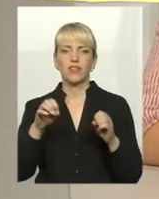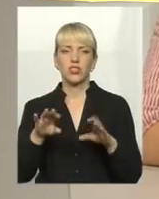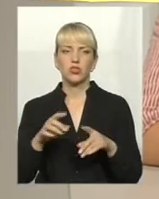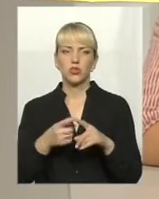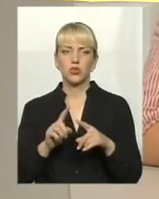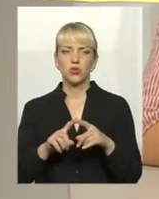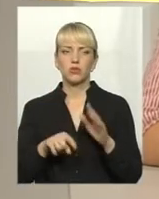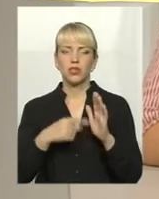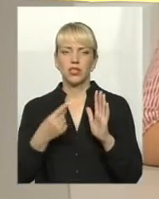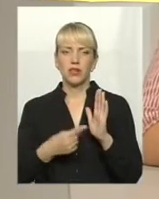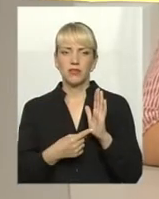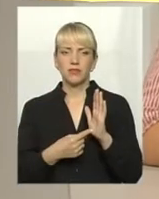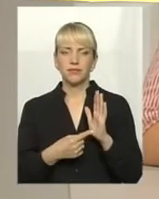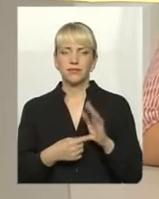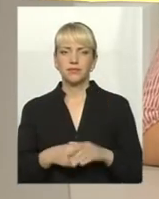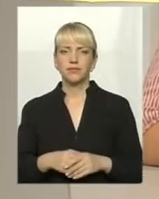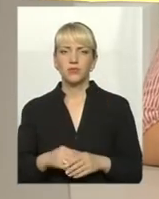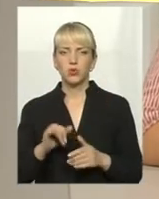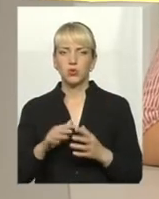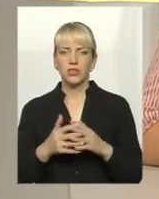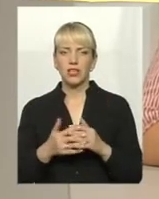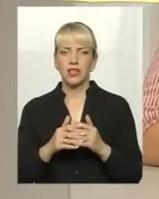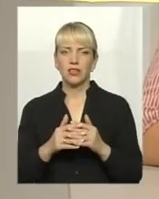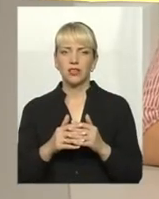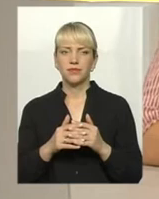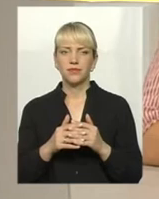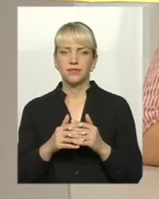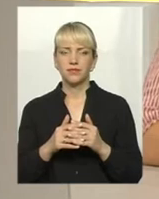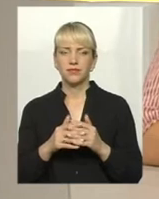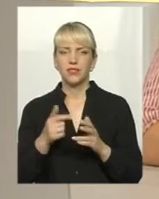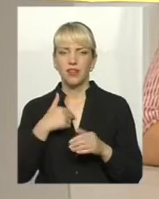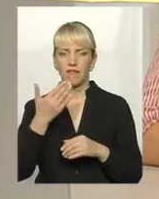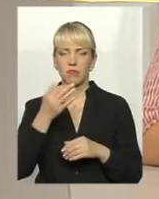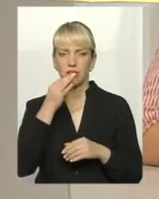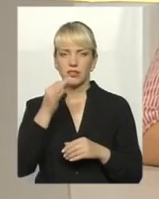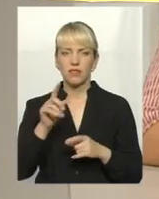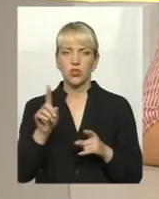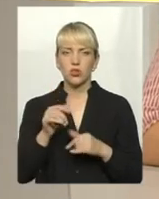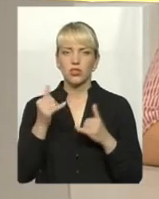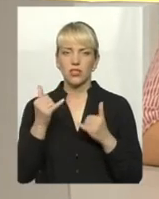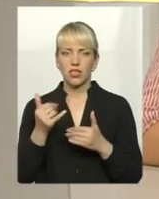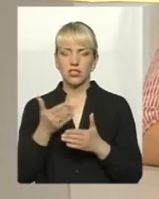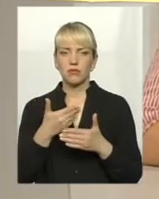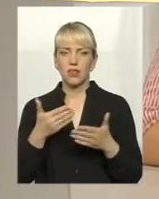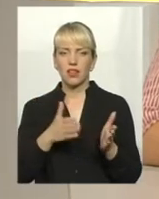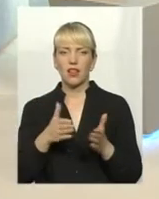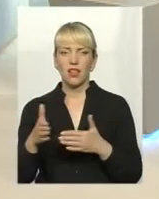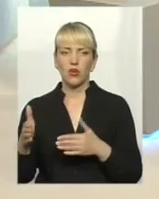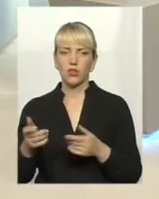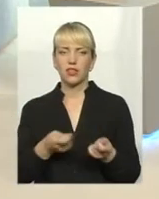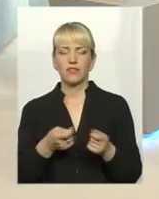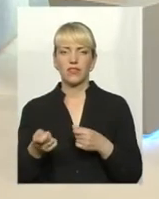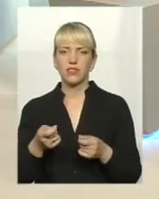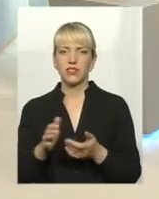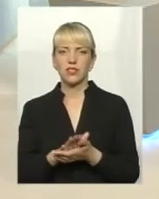саме в селах проблеми? Я казав вам, що зараз ми налагодили вивіз